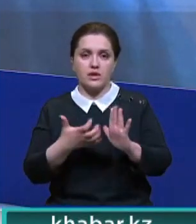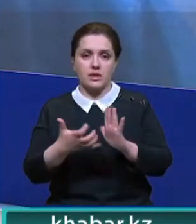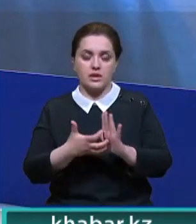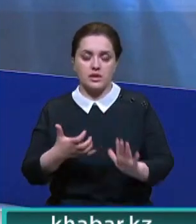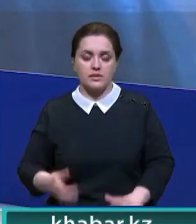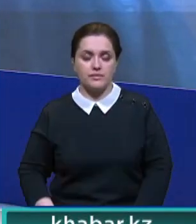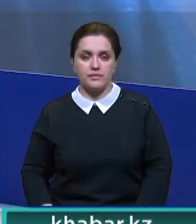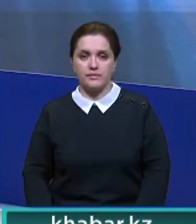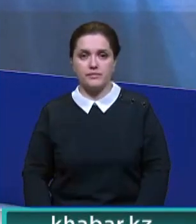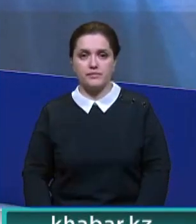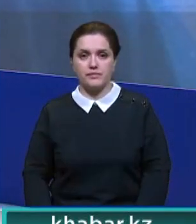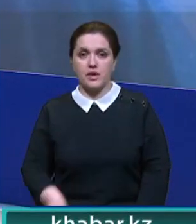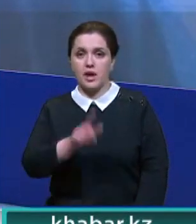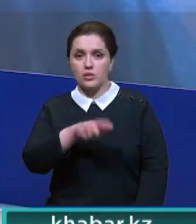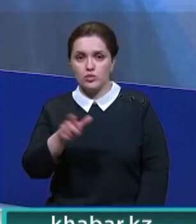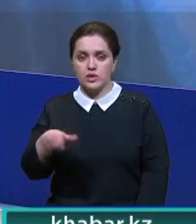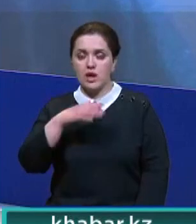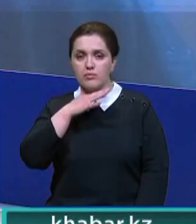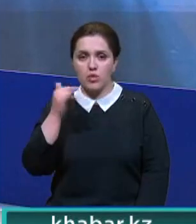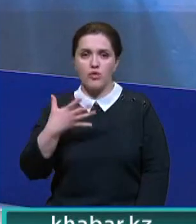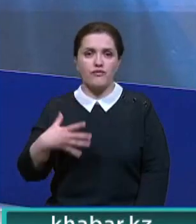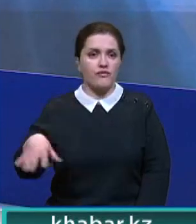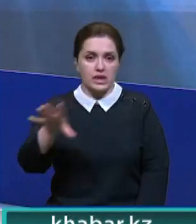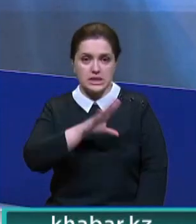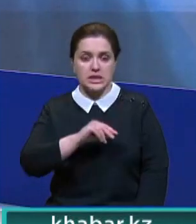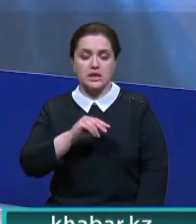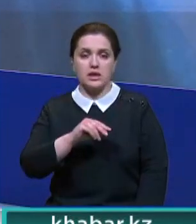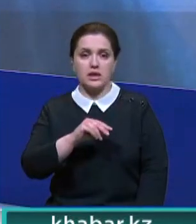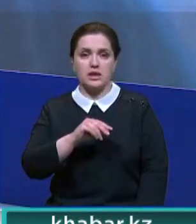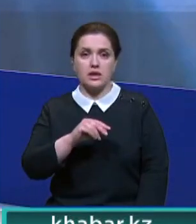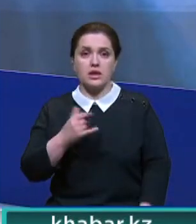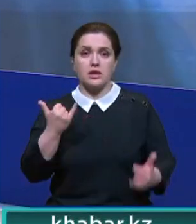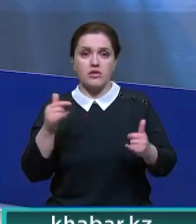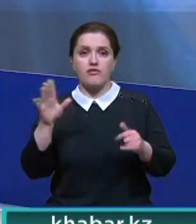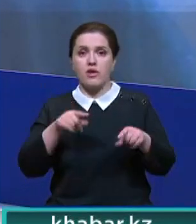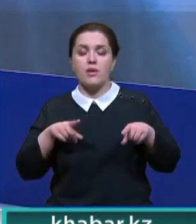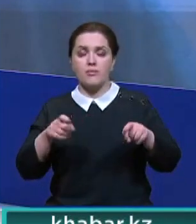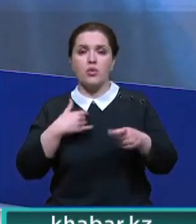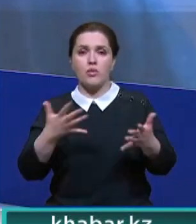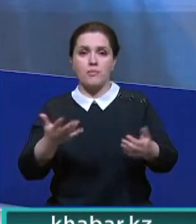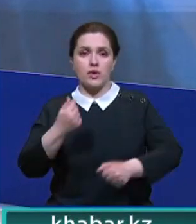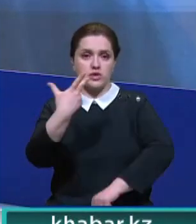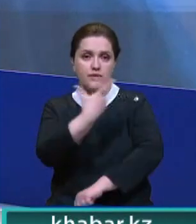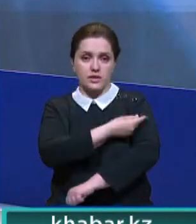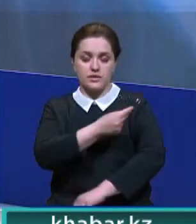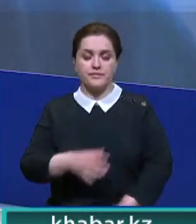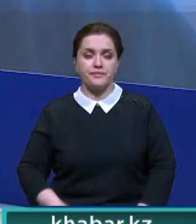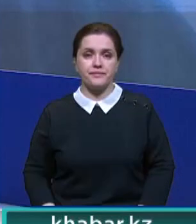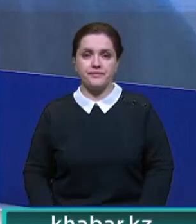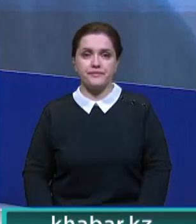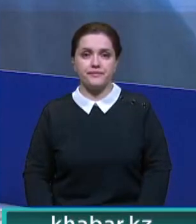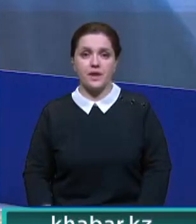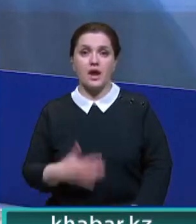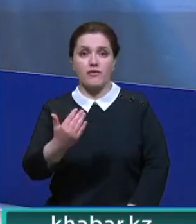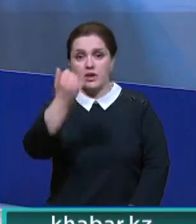Не хватает, не хватает. Людей много или все сейчас в данный момент все бегут получить вакцину? я вас благодарю за